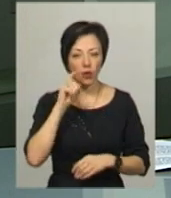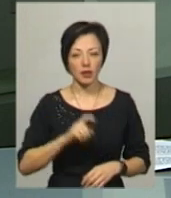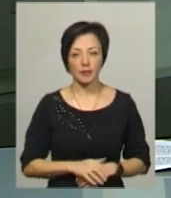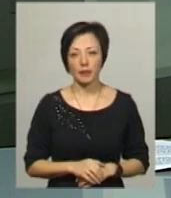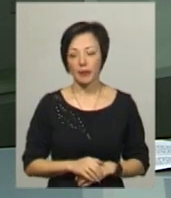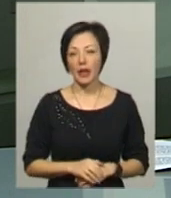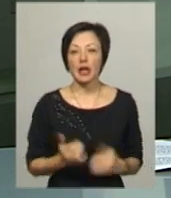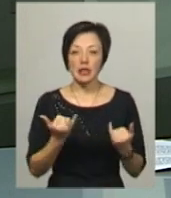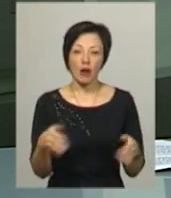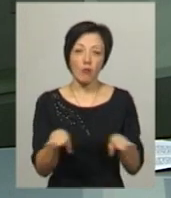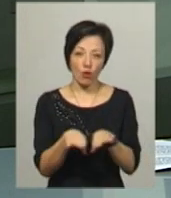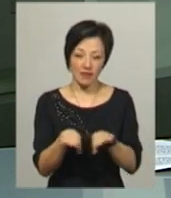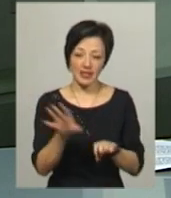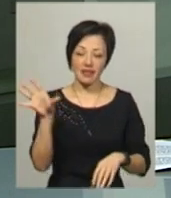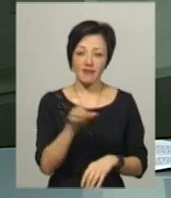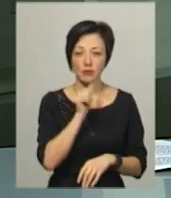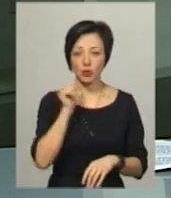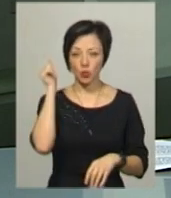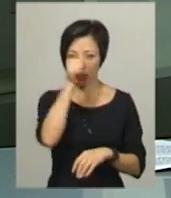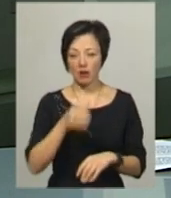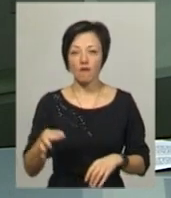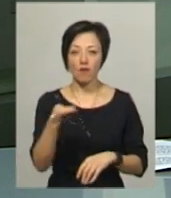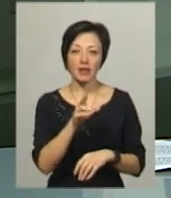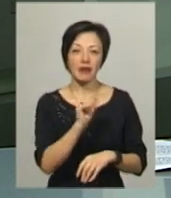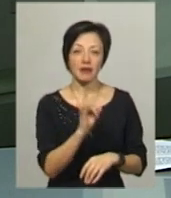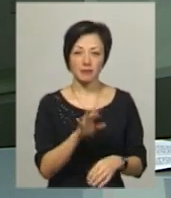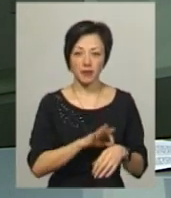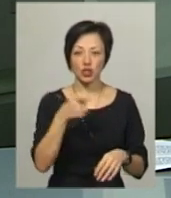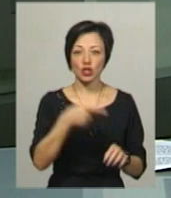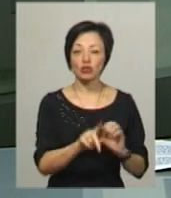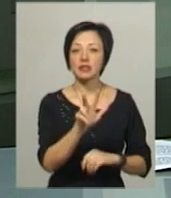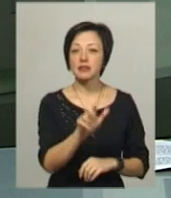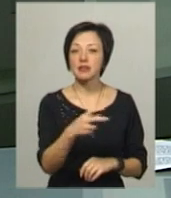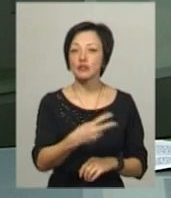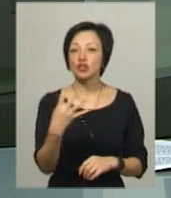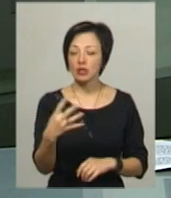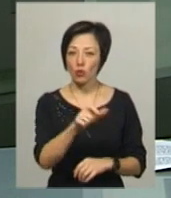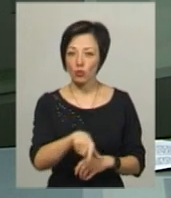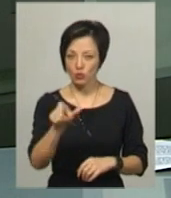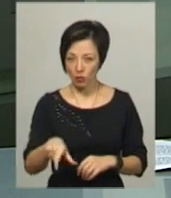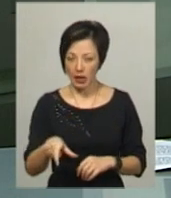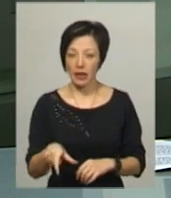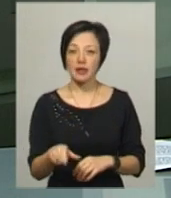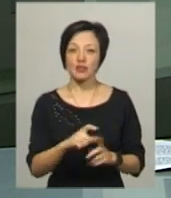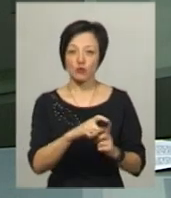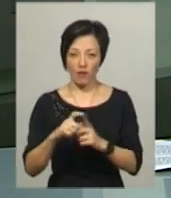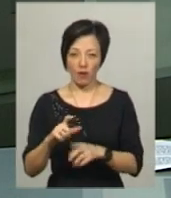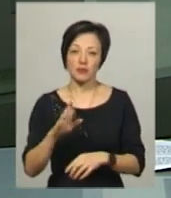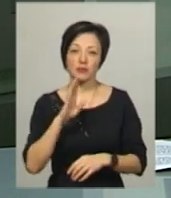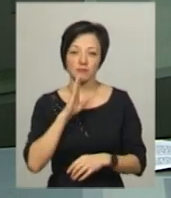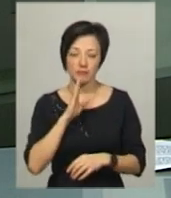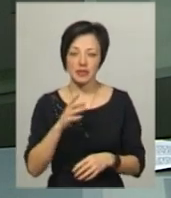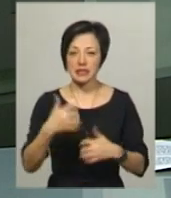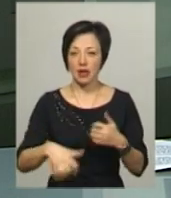Федак. Для порівняння, за увесь минулий рік в області Нікір захворіло 1324 особи. За словами Тетяни Федак,